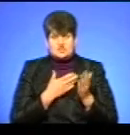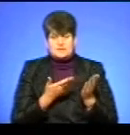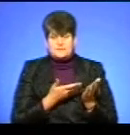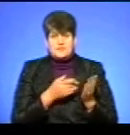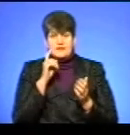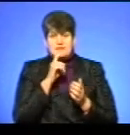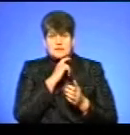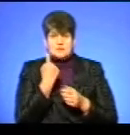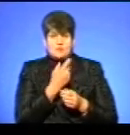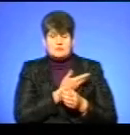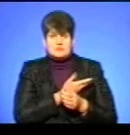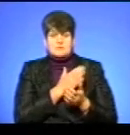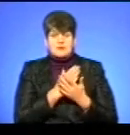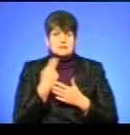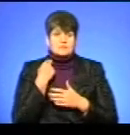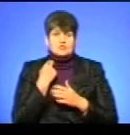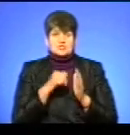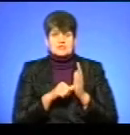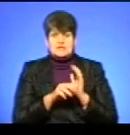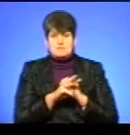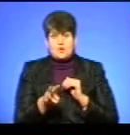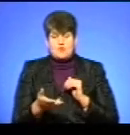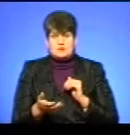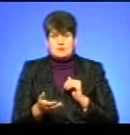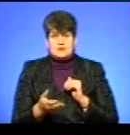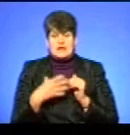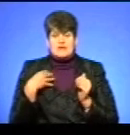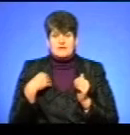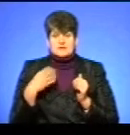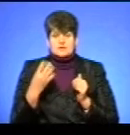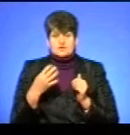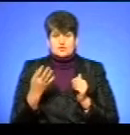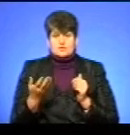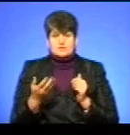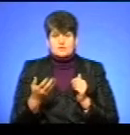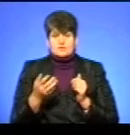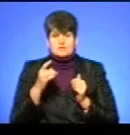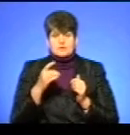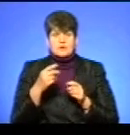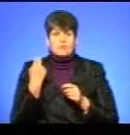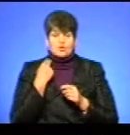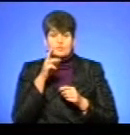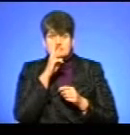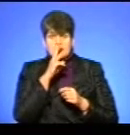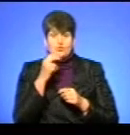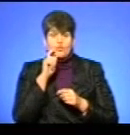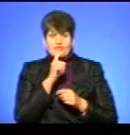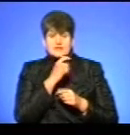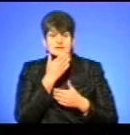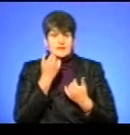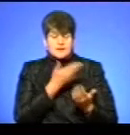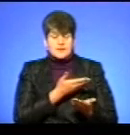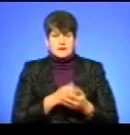Вінницька область має заборговані 60 мільйонів, Львівська – 40 Бору по зарплаті в Вінниці немає. Ми почули, вас разі